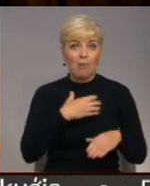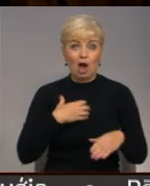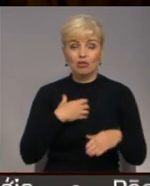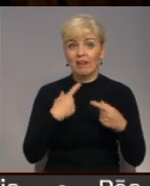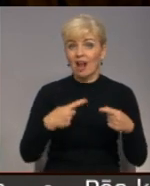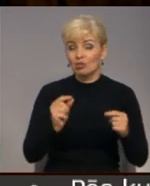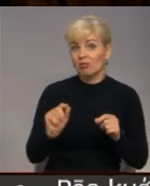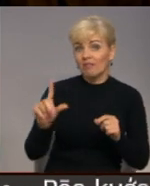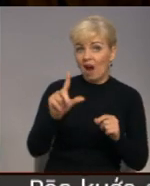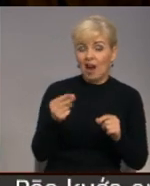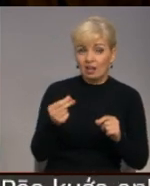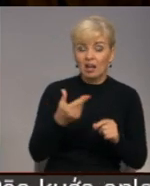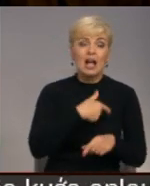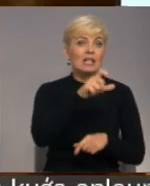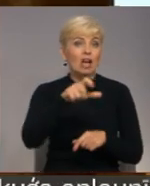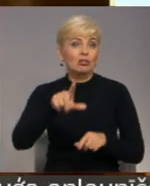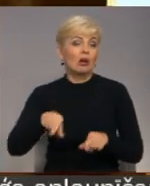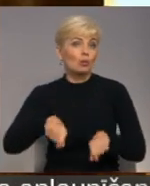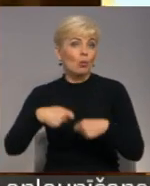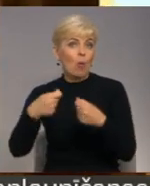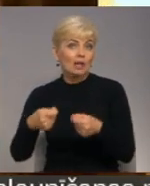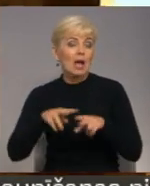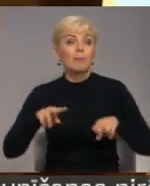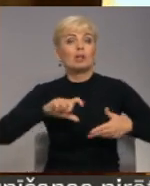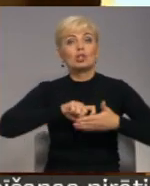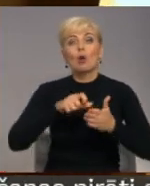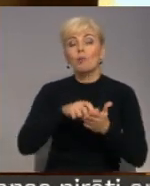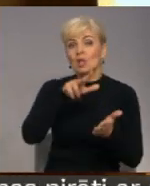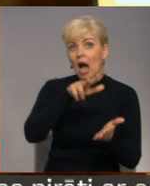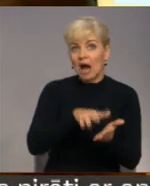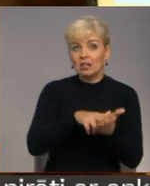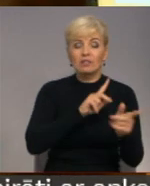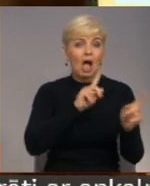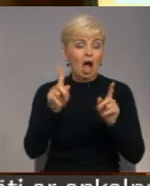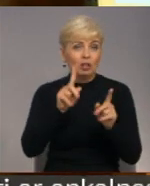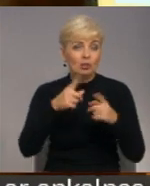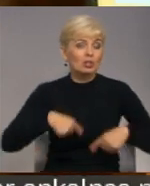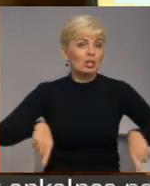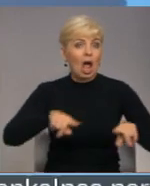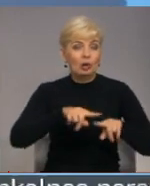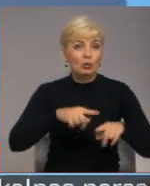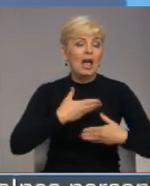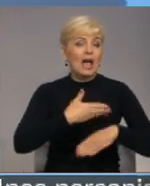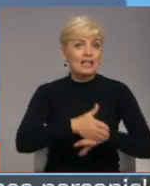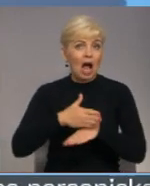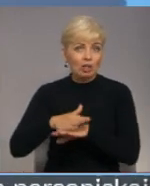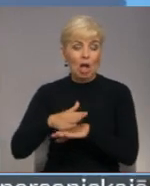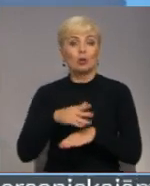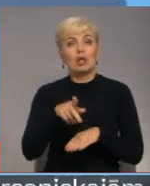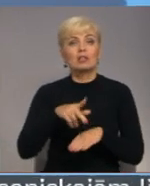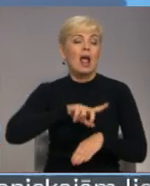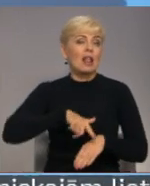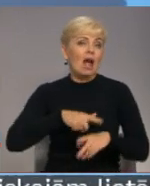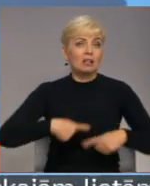būtu vairāk un iedzīvotājiem varētu dot vairāk. Ministru kabinete akceptētājs administratīvi teritoriālais iedalījums pareizs, Latvijas